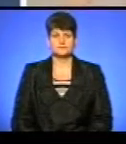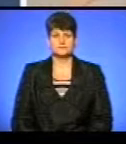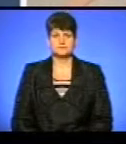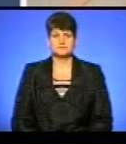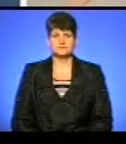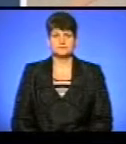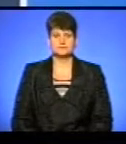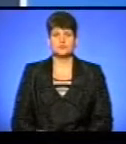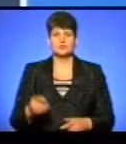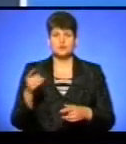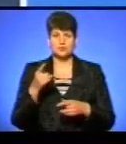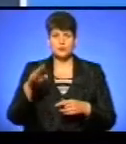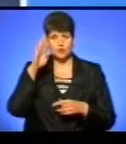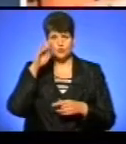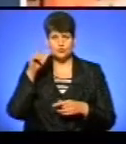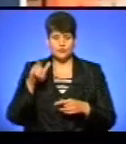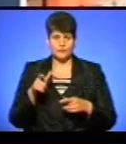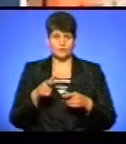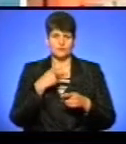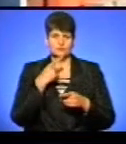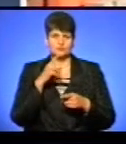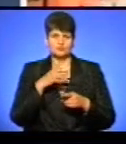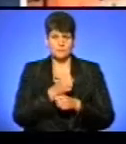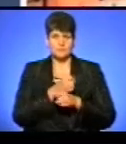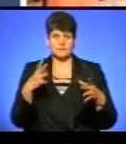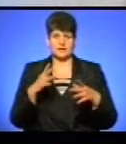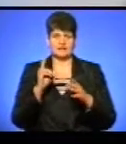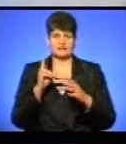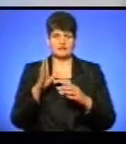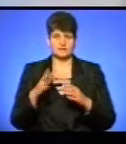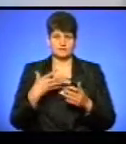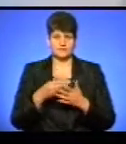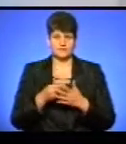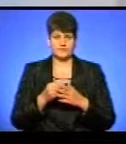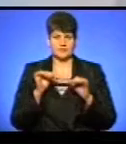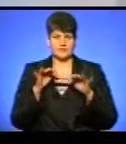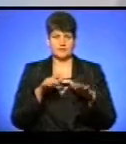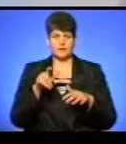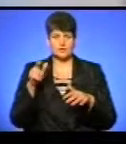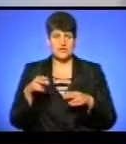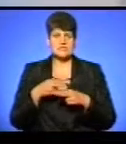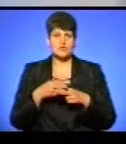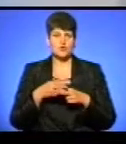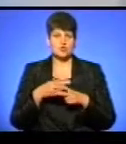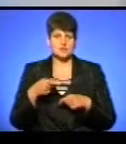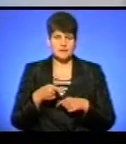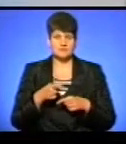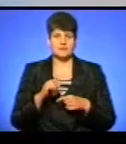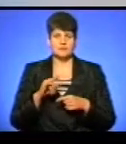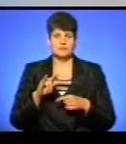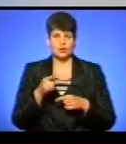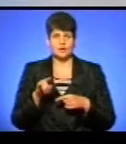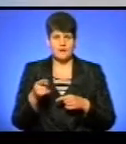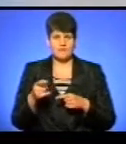У Тернополі чоловік погрожував підірвати свою квартиру. Кидався на людей з ножем, продаряв його в